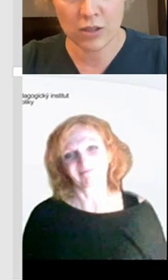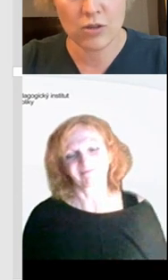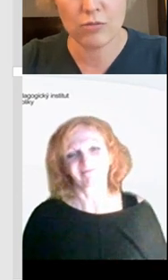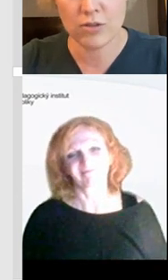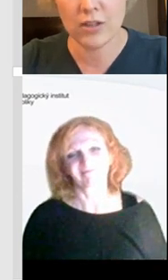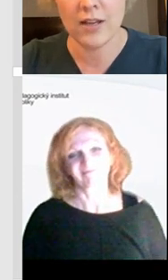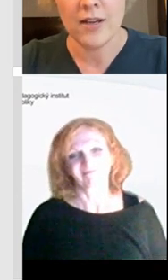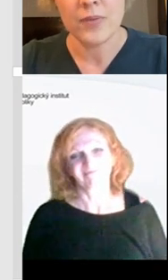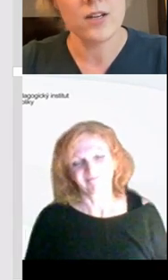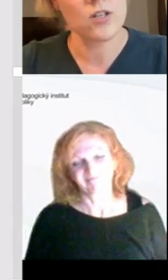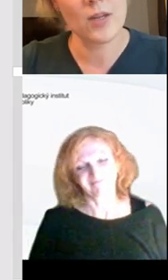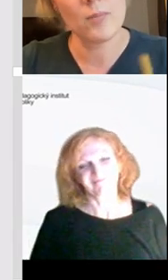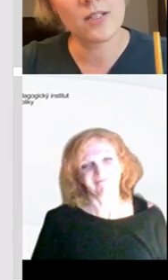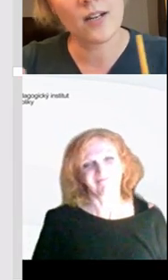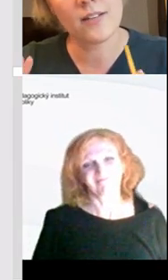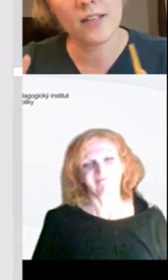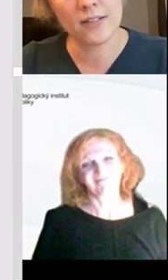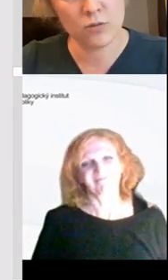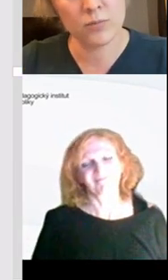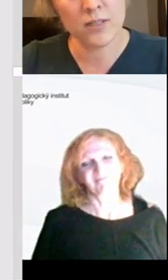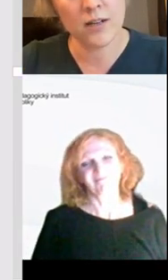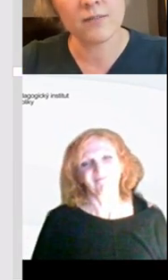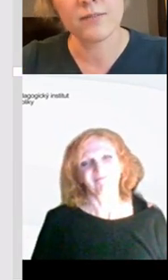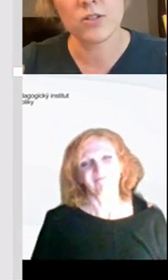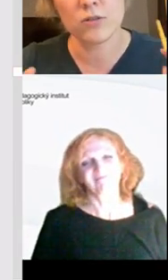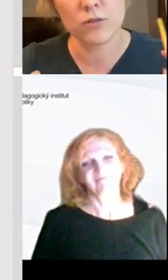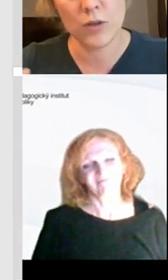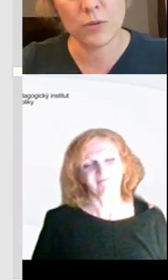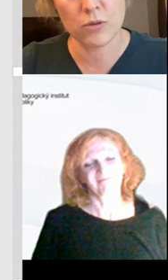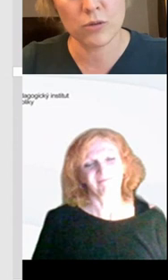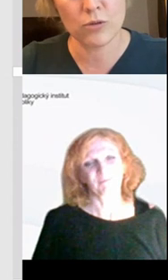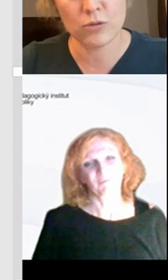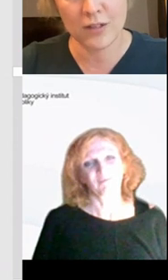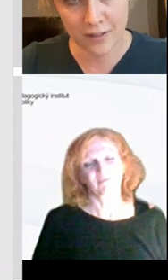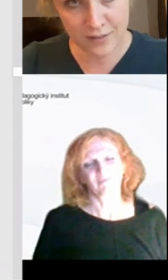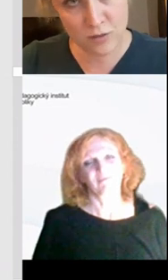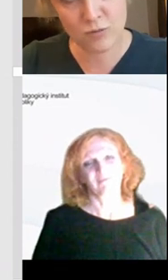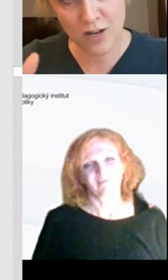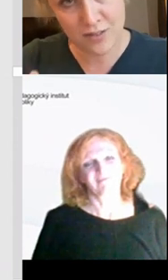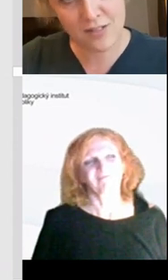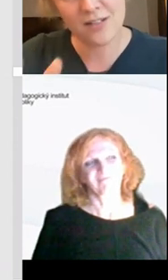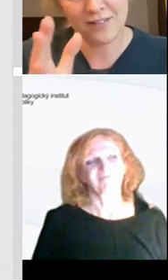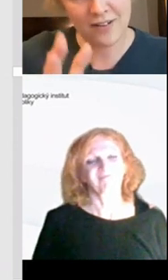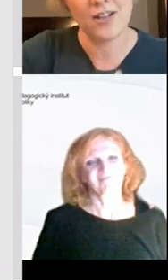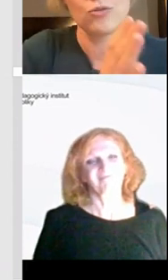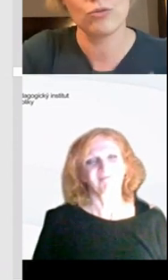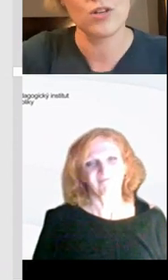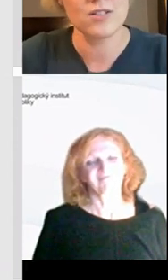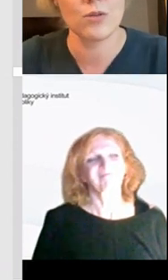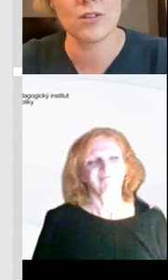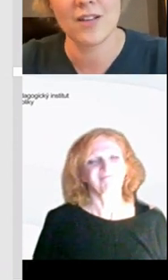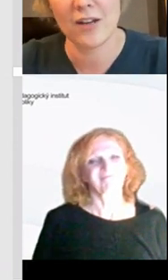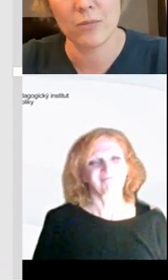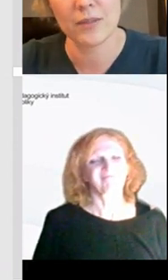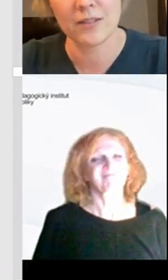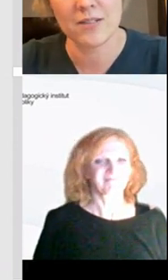kompetence jsou strašně důležité a mělo by se teda jejich sedm teďka, takže svoji pozornost rozdělte na sedm částí a každou